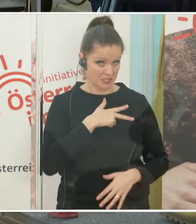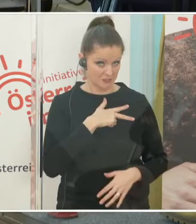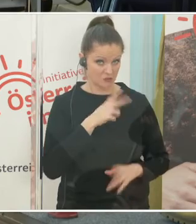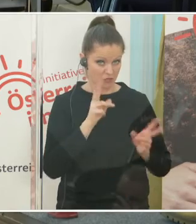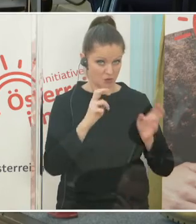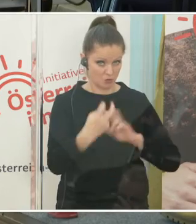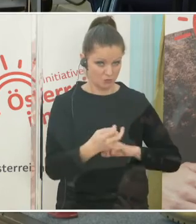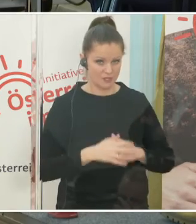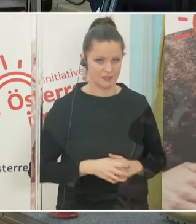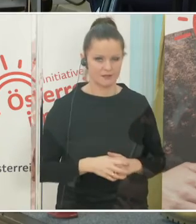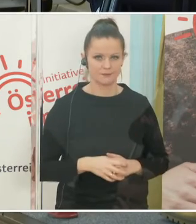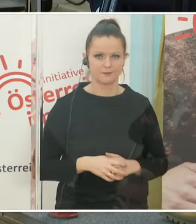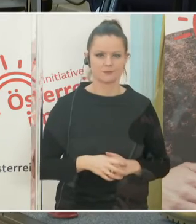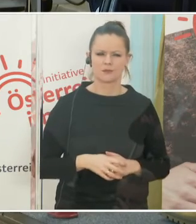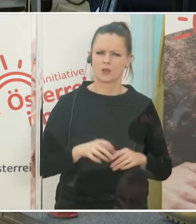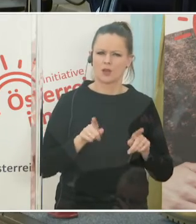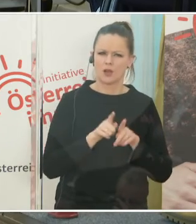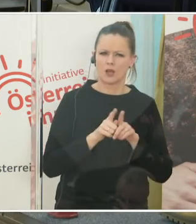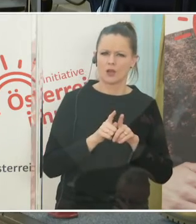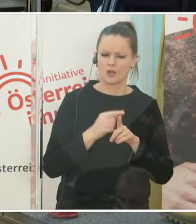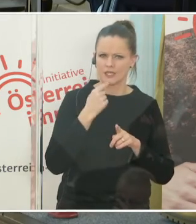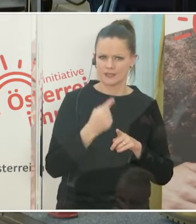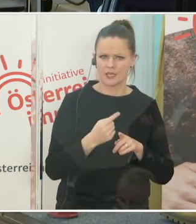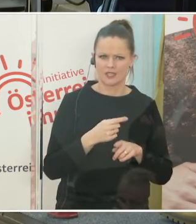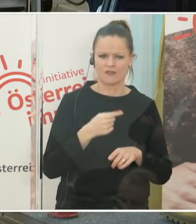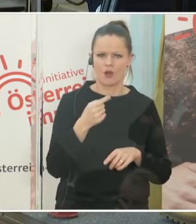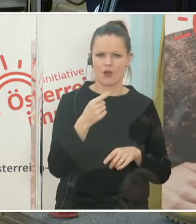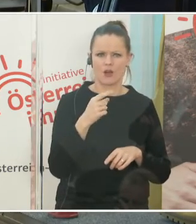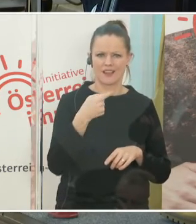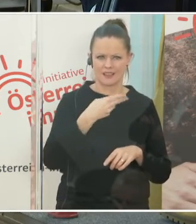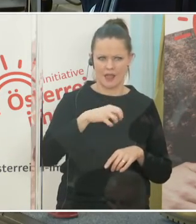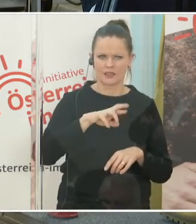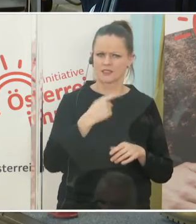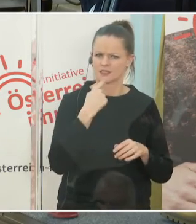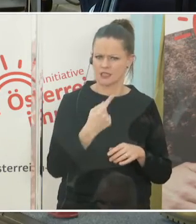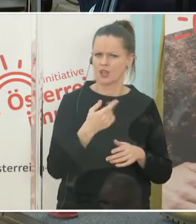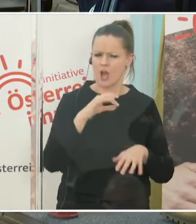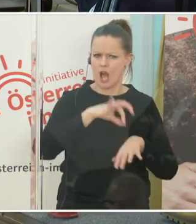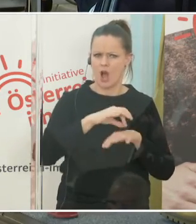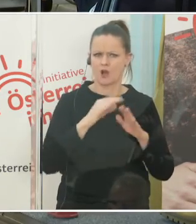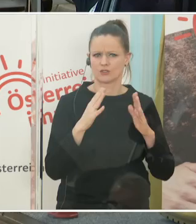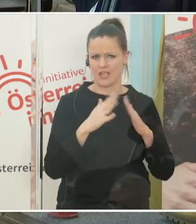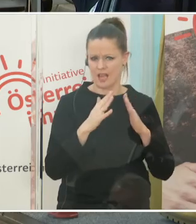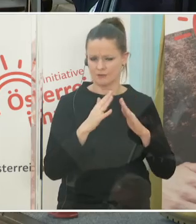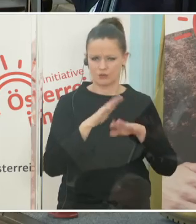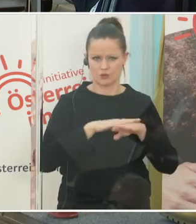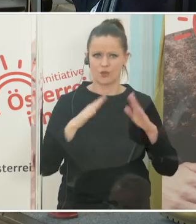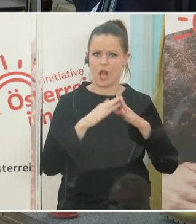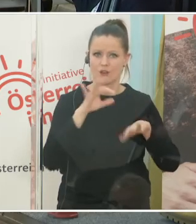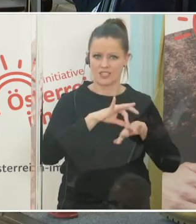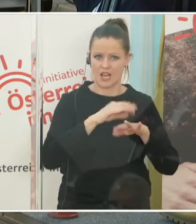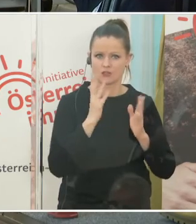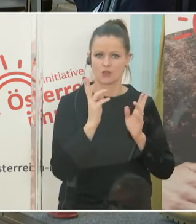die Frau Klär vielleicht noch die Frage. Sie haben gesagt, die Leute sollen sich an die Hausärzte wenden, wenn sie Fragen haben. Sie selber sagen, getestet, geprüft und wirksam ist